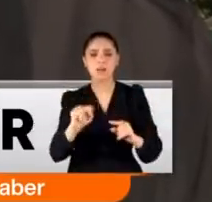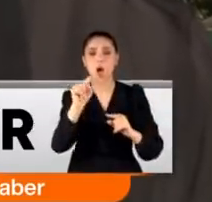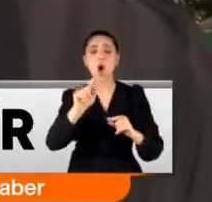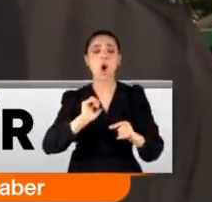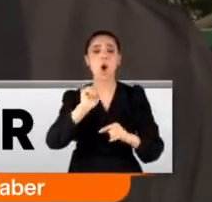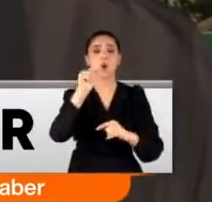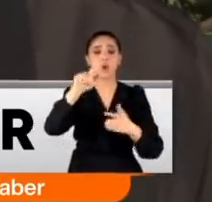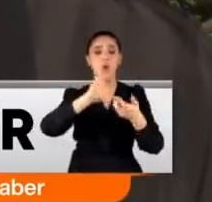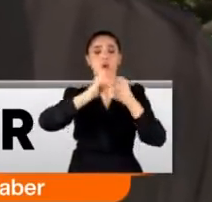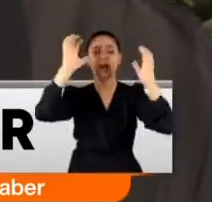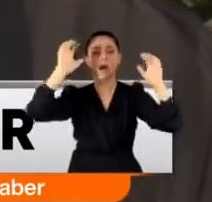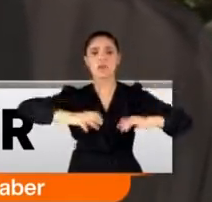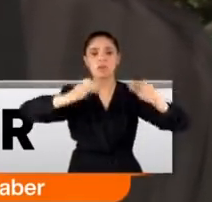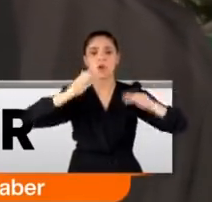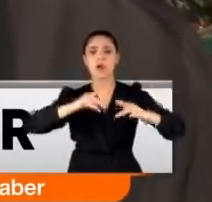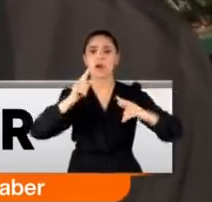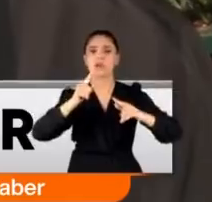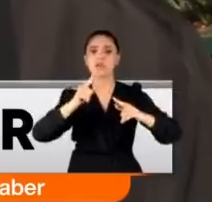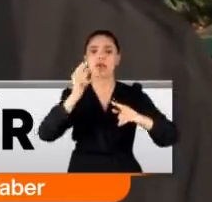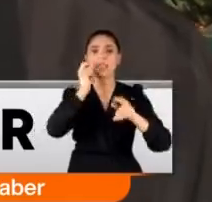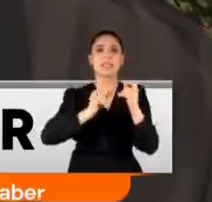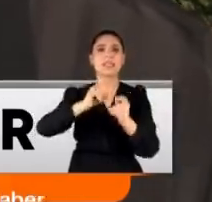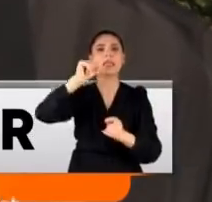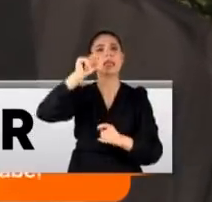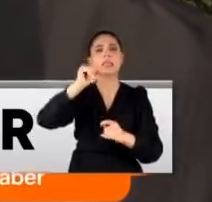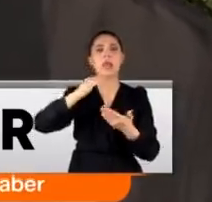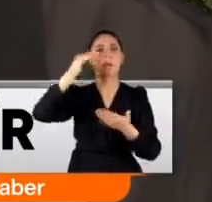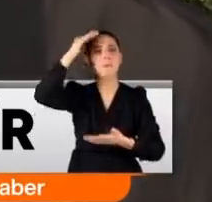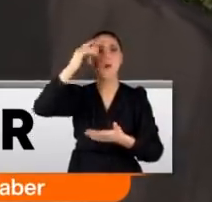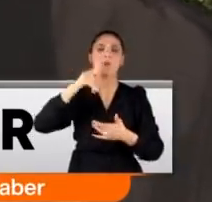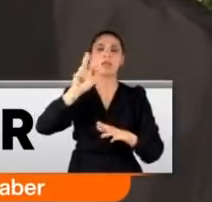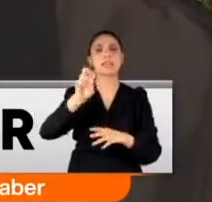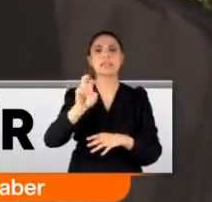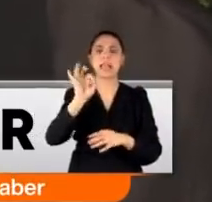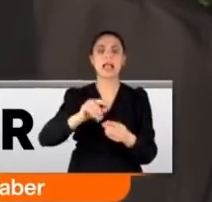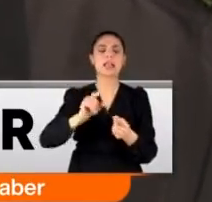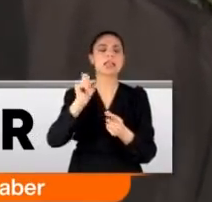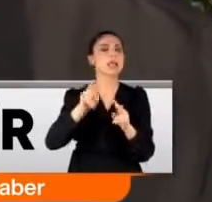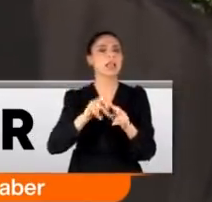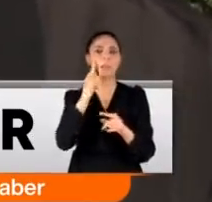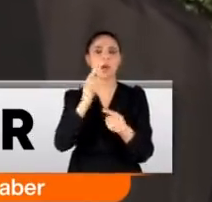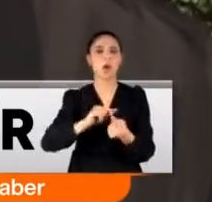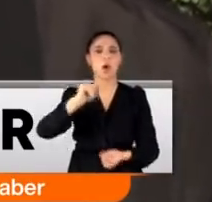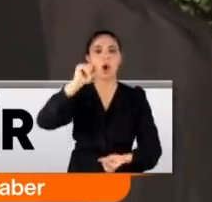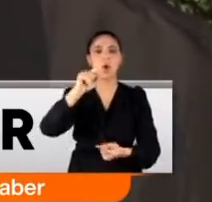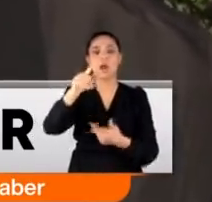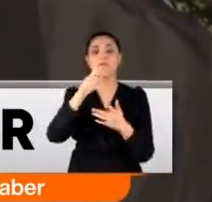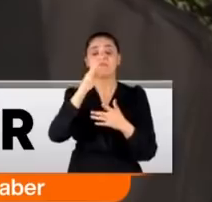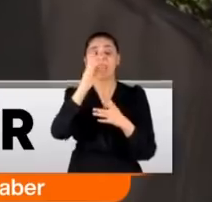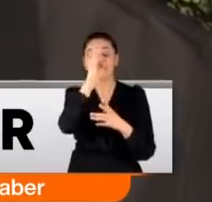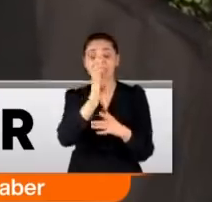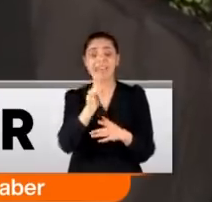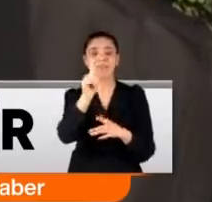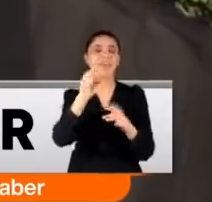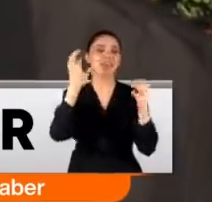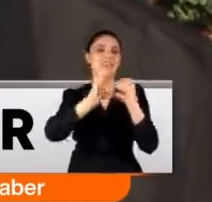o gün o kar yağışı aşağı yukarı bir insan boyu kadar olmasa bile dahi 70-80 santim, 80-90 santim kadar net bir kar yağışı